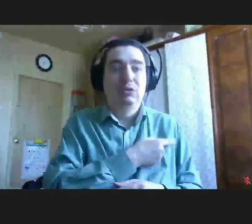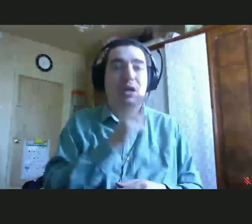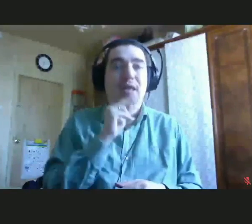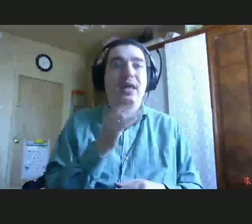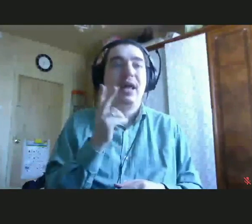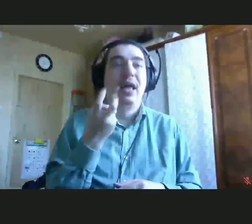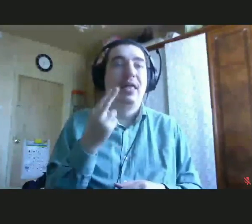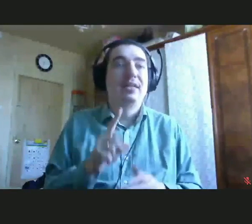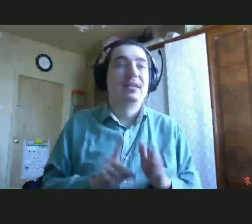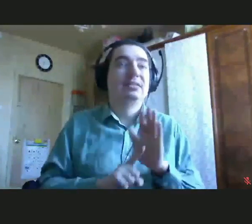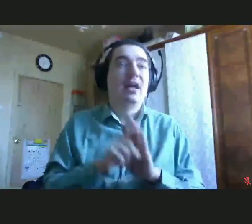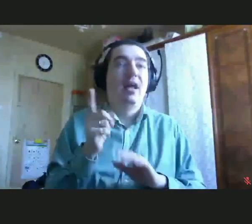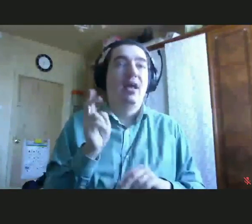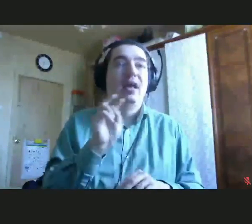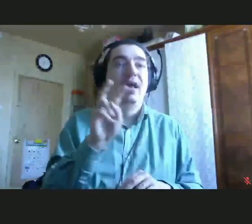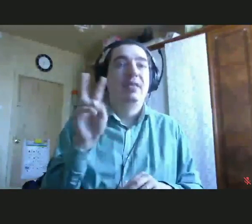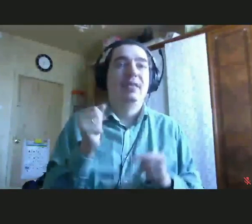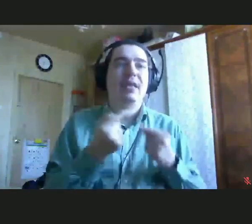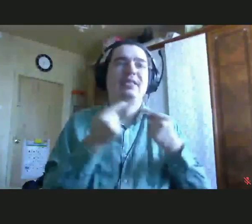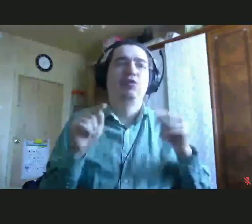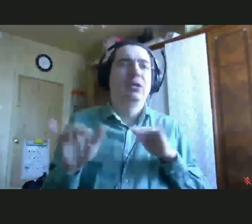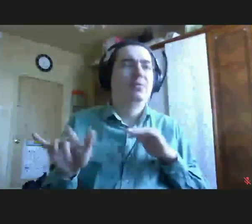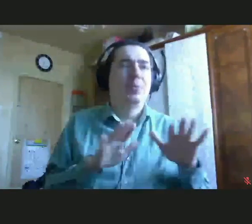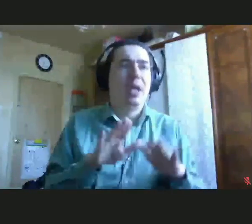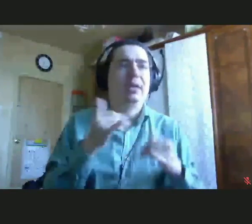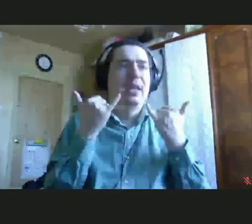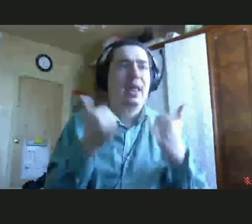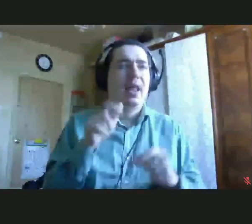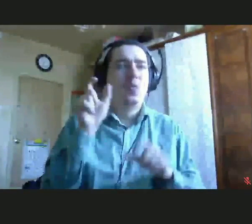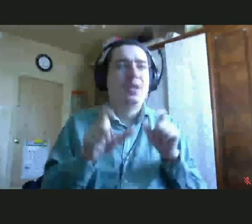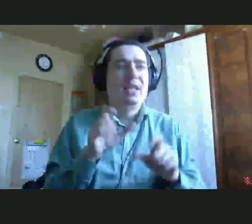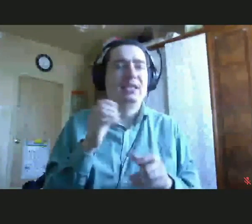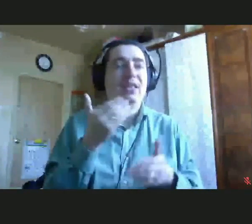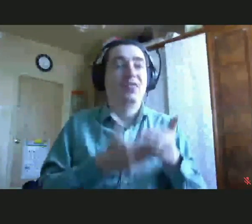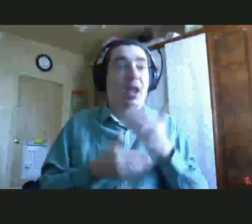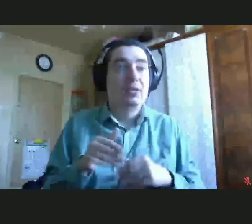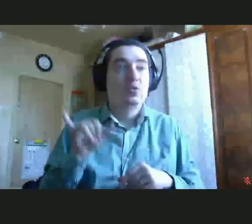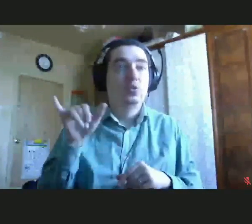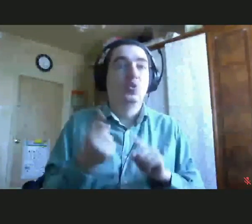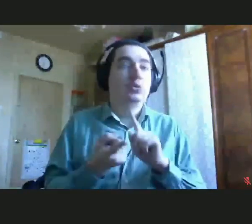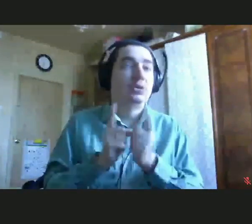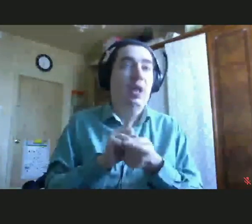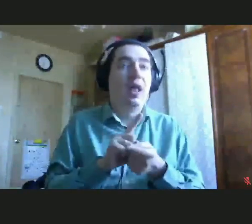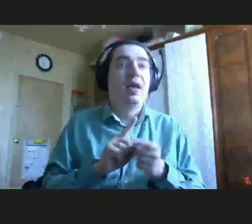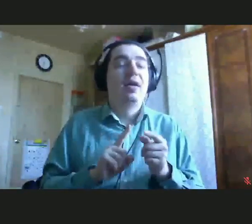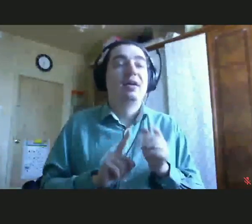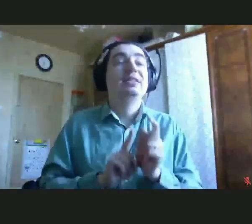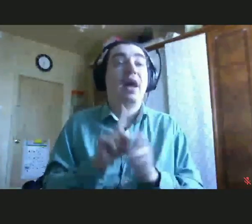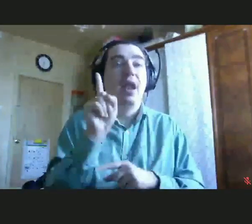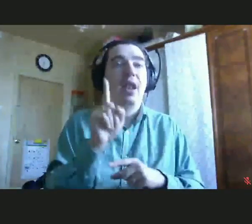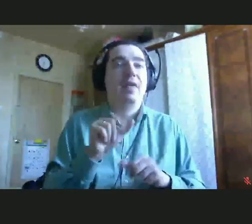ходить на различные мероприятия для людей с инвалидностью, у нее стала формироваться более уверенная